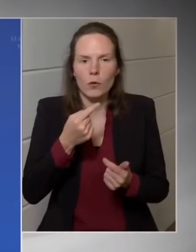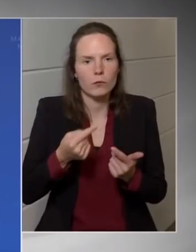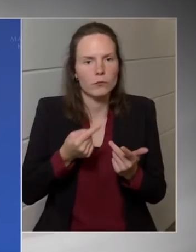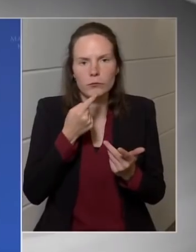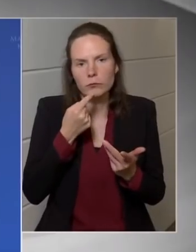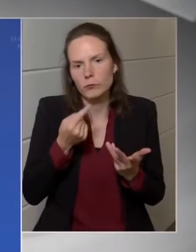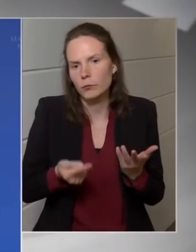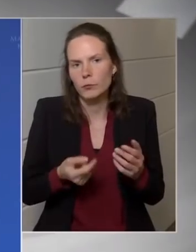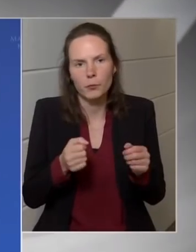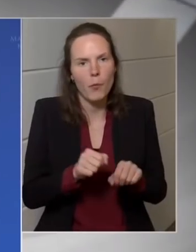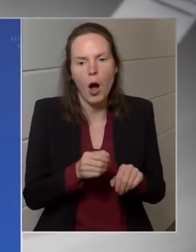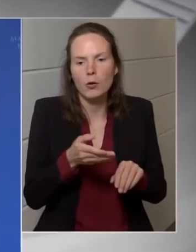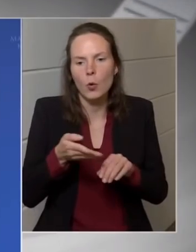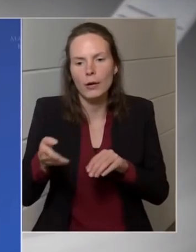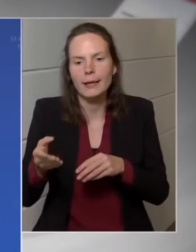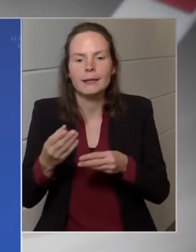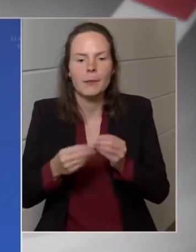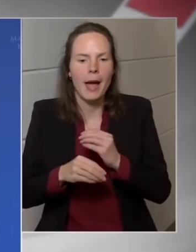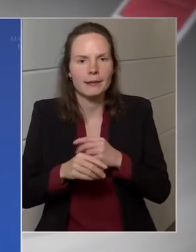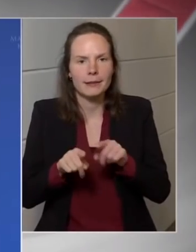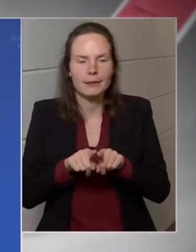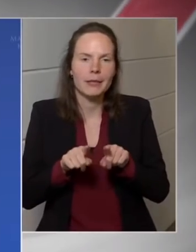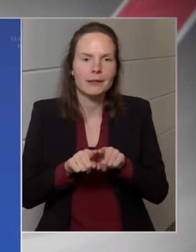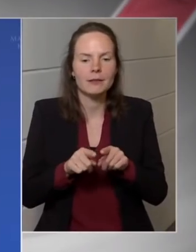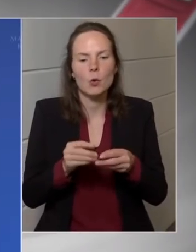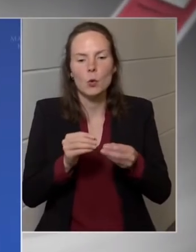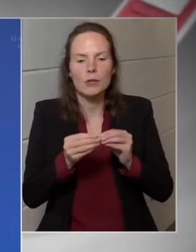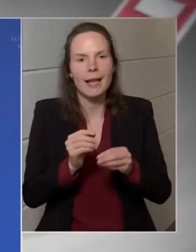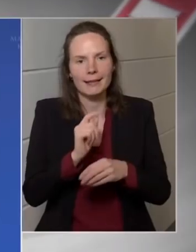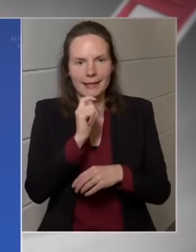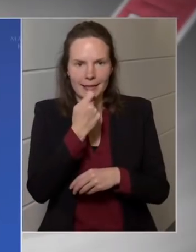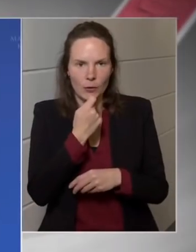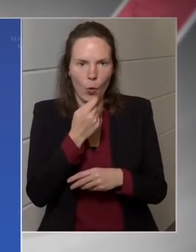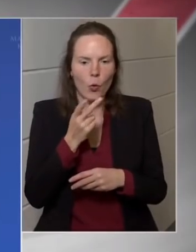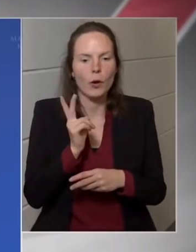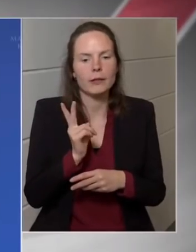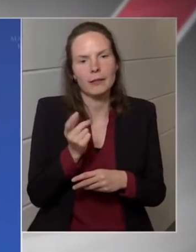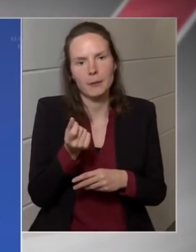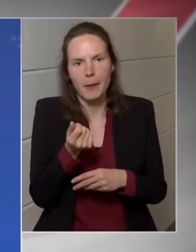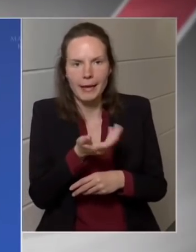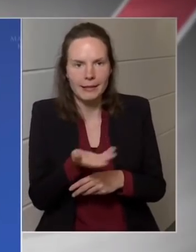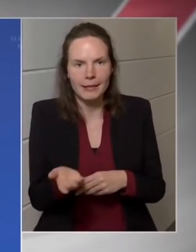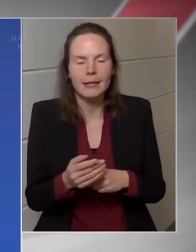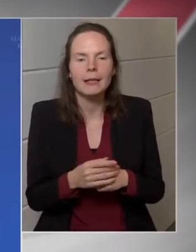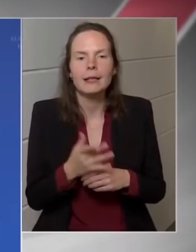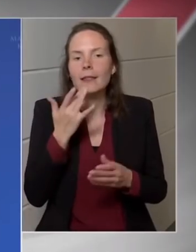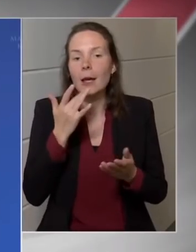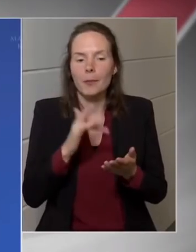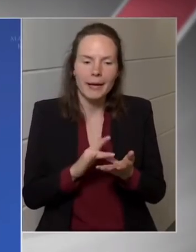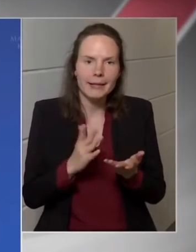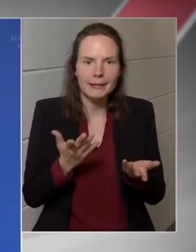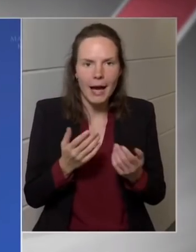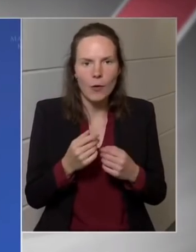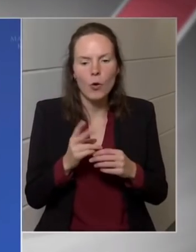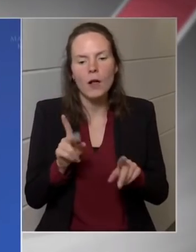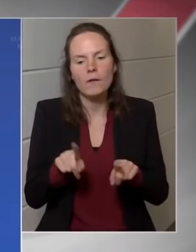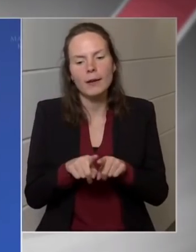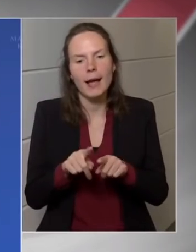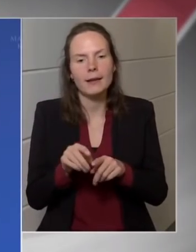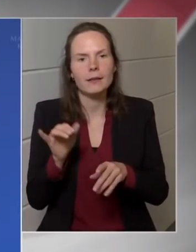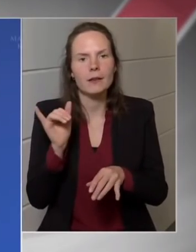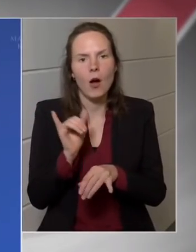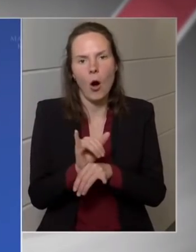bankonként ez, mert az üzleti titkot képeszt, hogy kinek mennyi. Kinek mennyi. De például már elnézést, van egy aranykönyv,